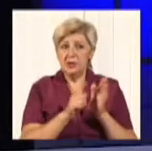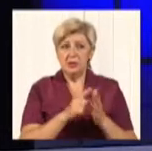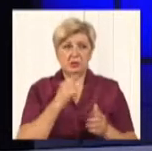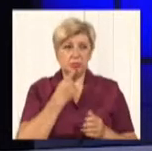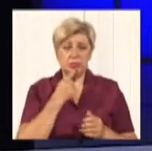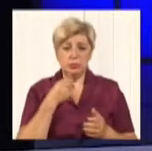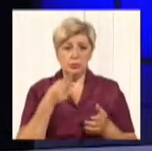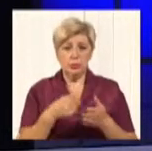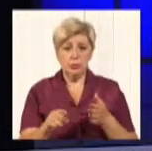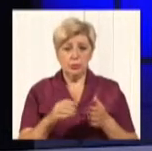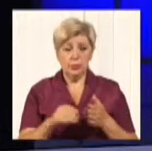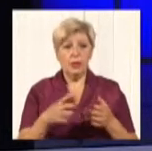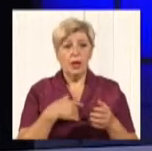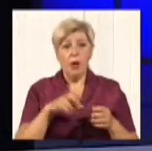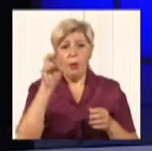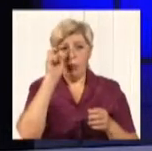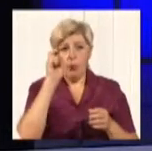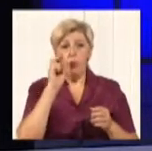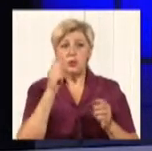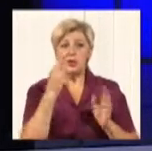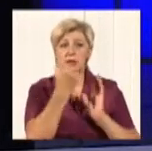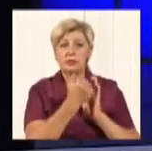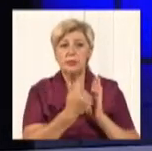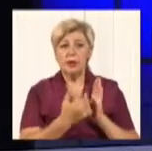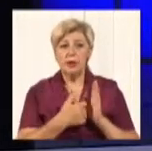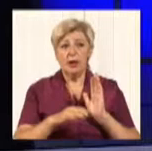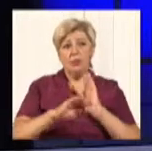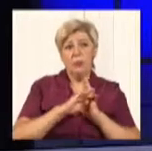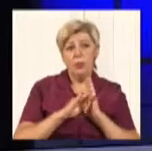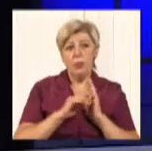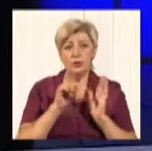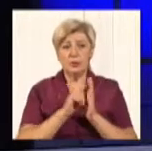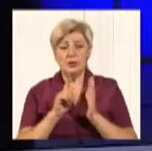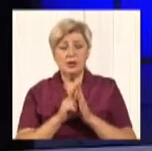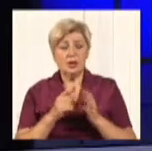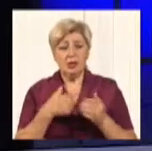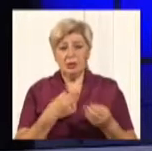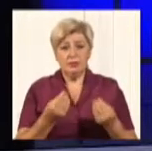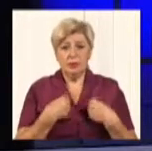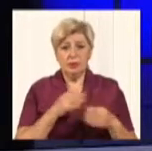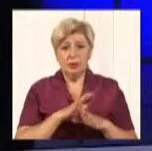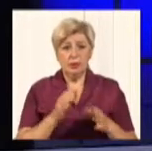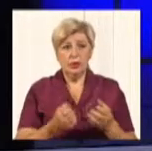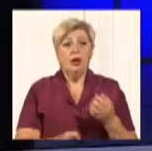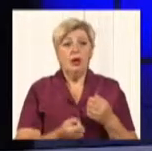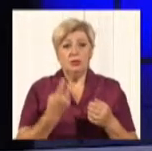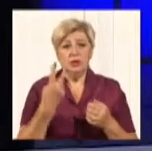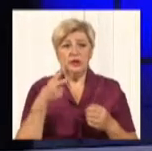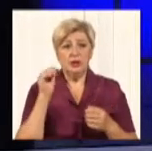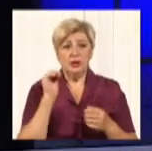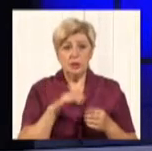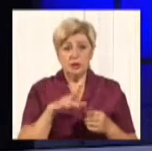чи Приватбанк, який теж державний, щоб там і не оплати частями. 1200 гривень з 2000-й